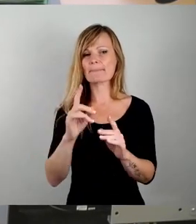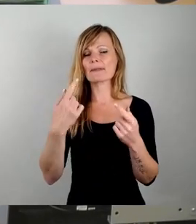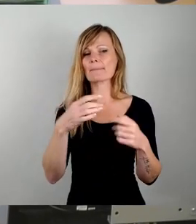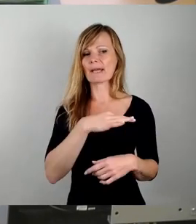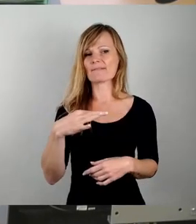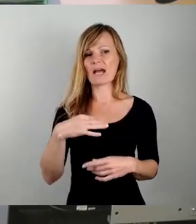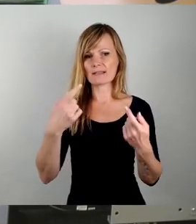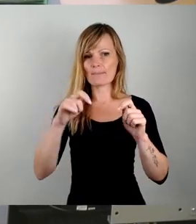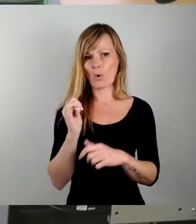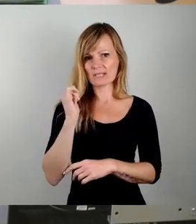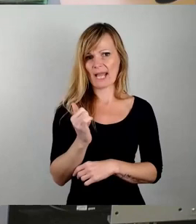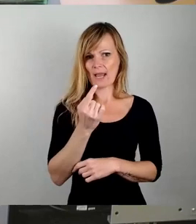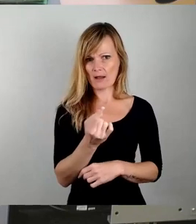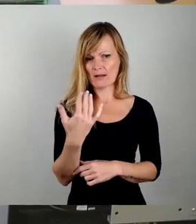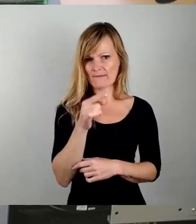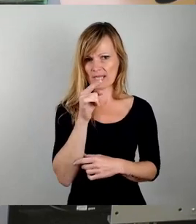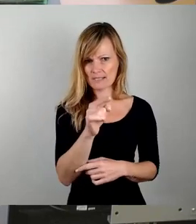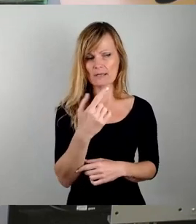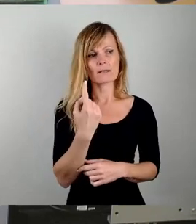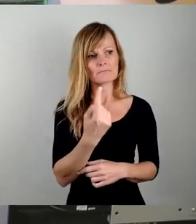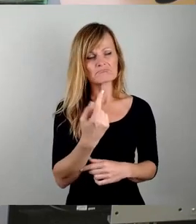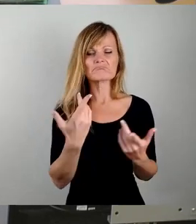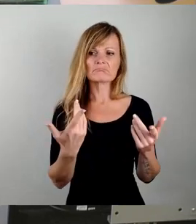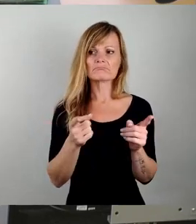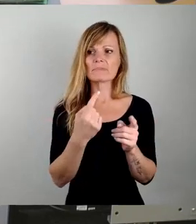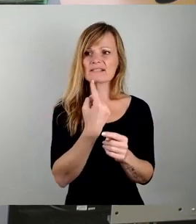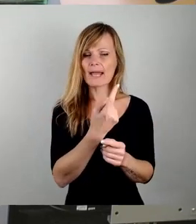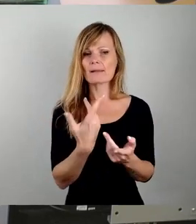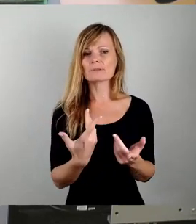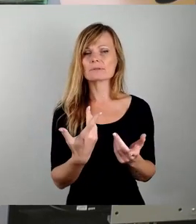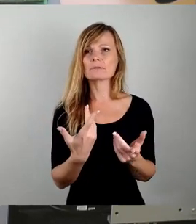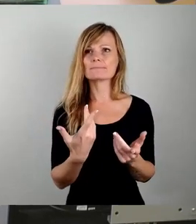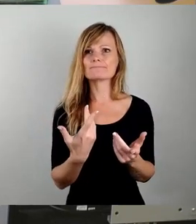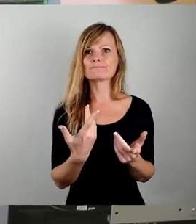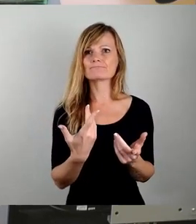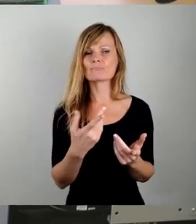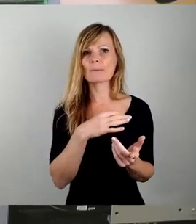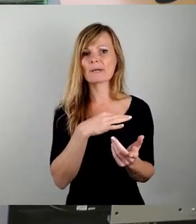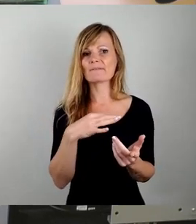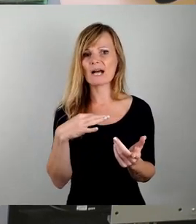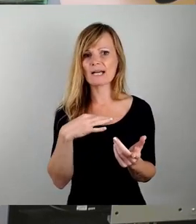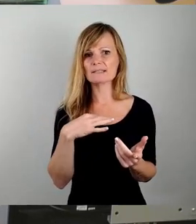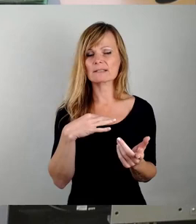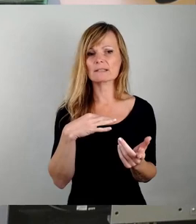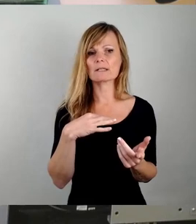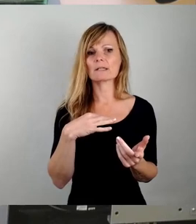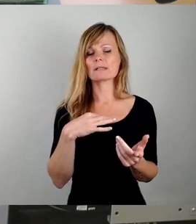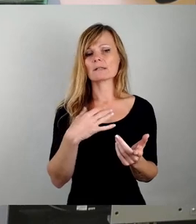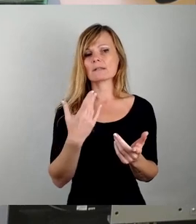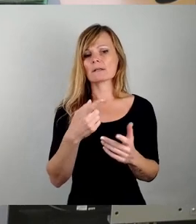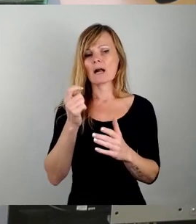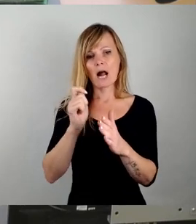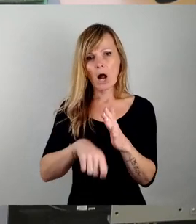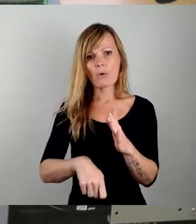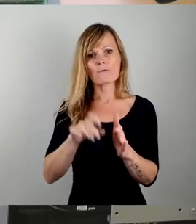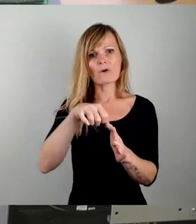im Prinzip über einen Erwerb in eine private Eigentümergemeinschaft von Garagen eingebracht, hat sie dann